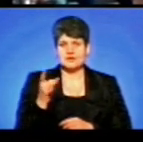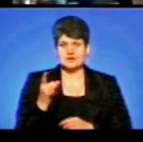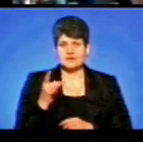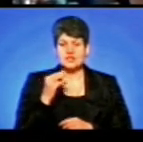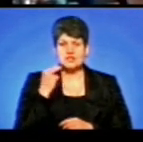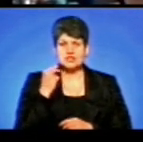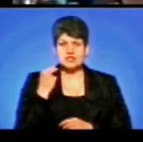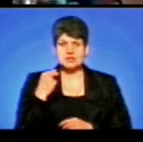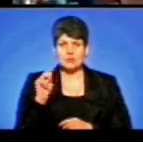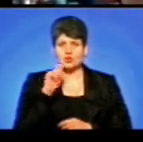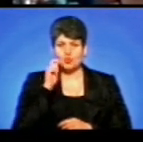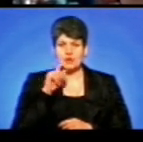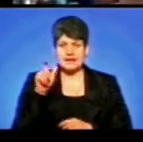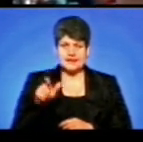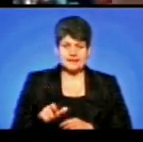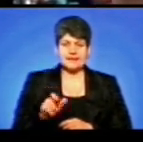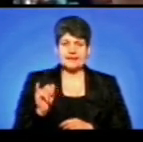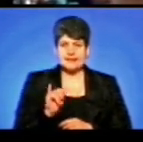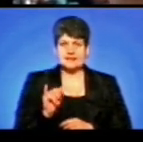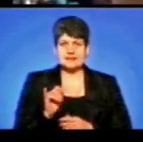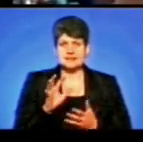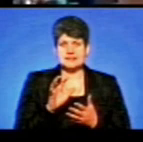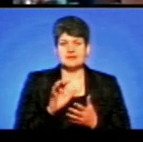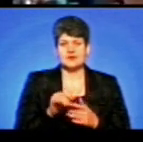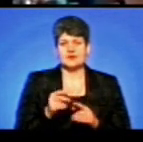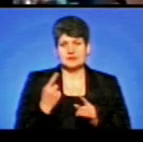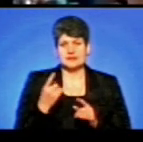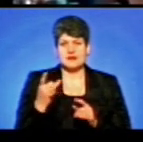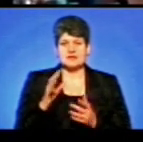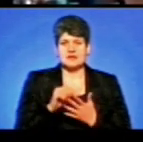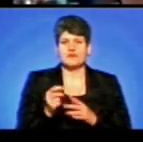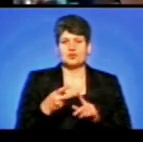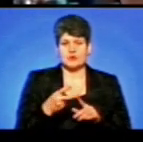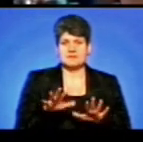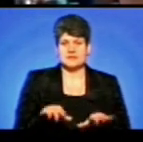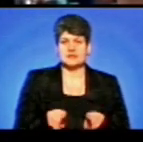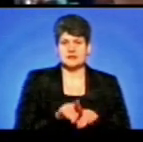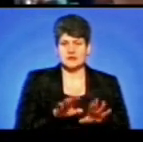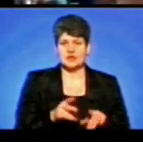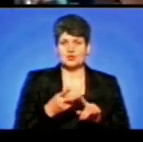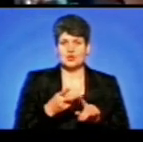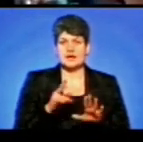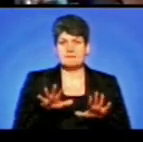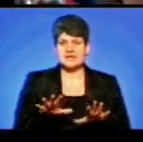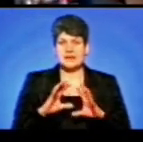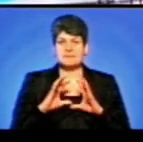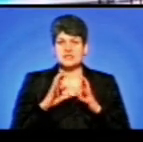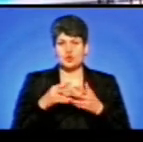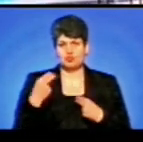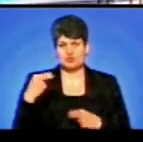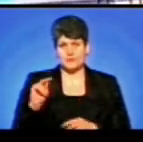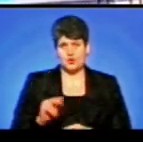чемпіоном України, і одноразовий зайняв друге місце на чемпіонаті України, і друге місце на міжнародному чемпіонаті.